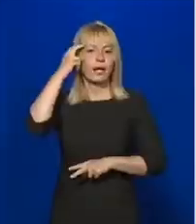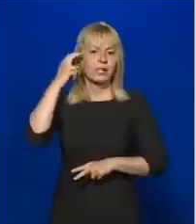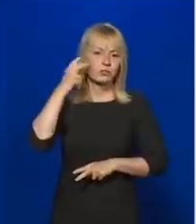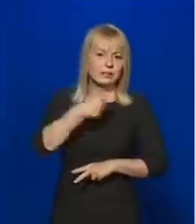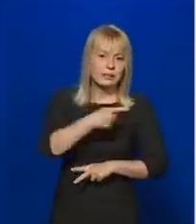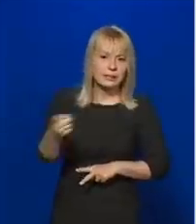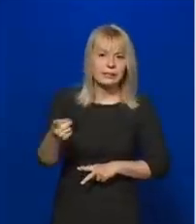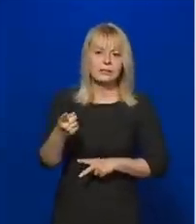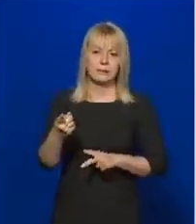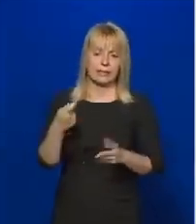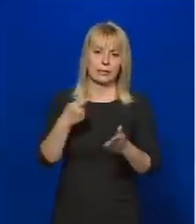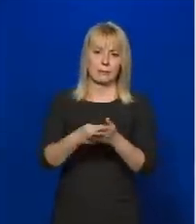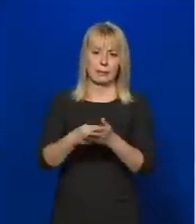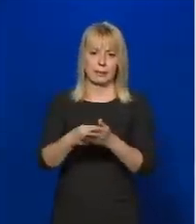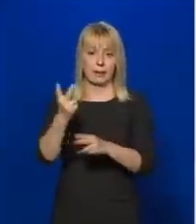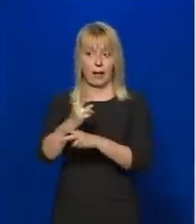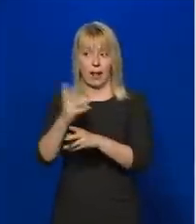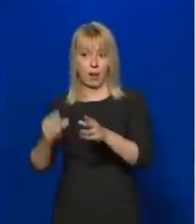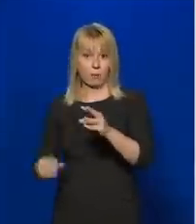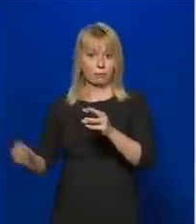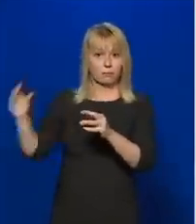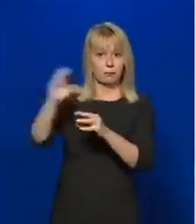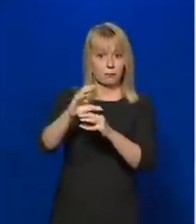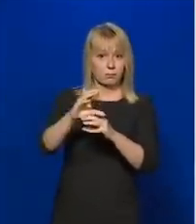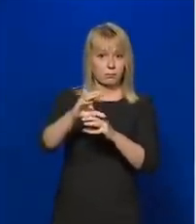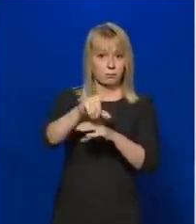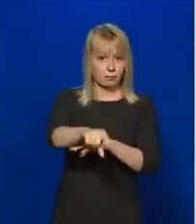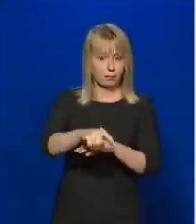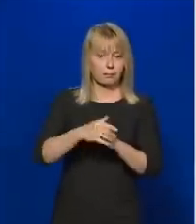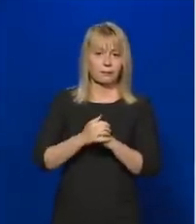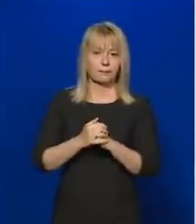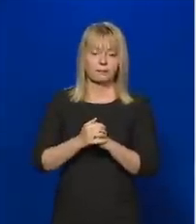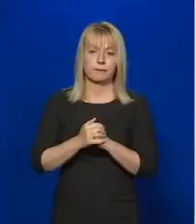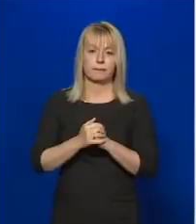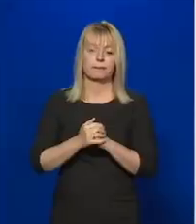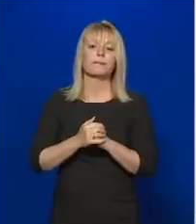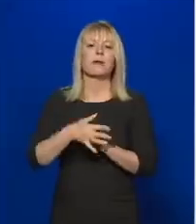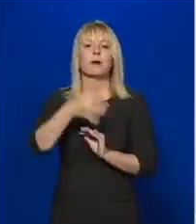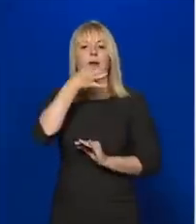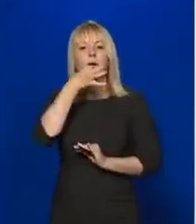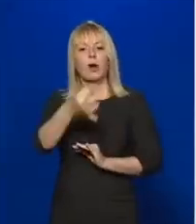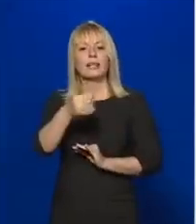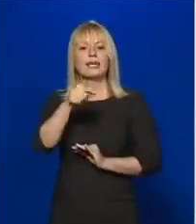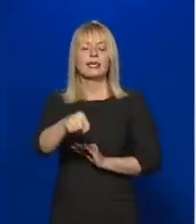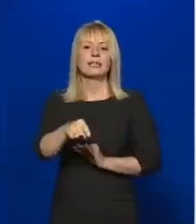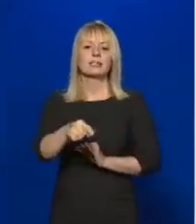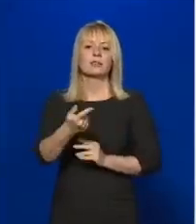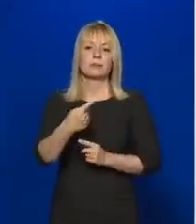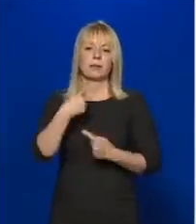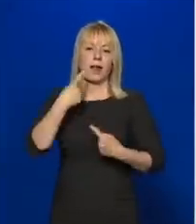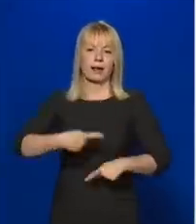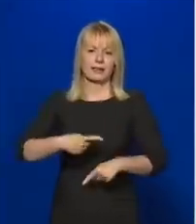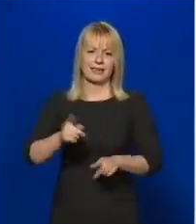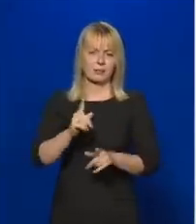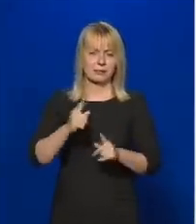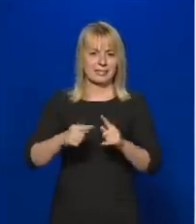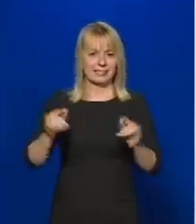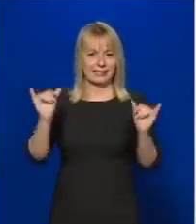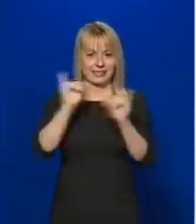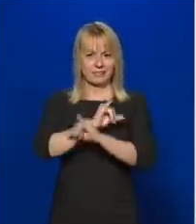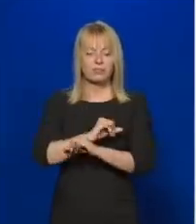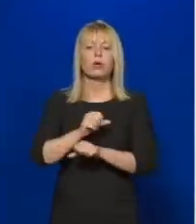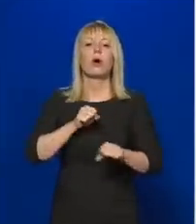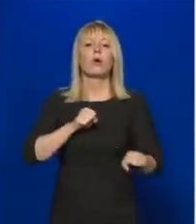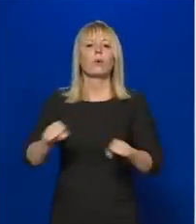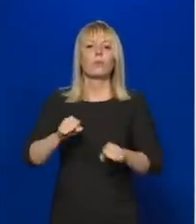hozzájárul-e az állam? Ilyen itt a kérdésben foglalt állítás az téves, mert a kormány